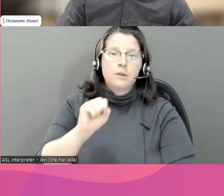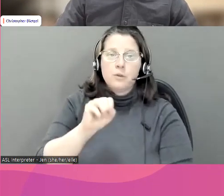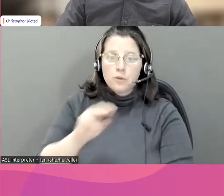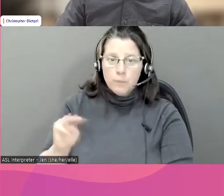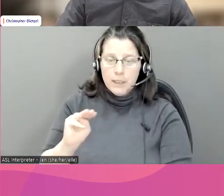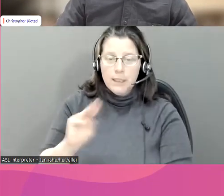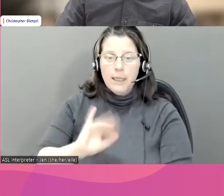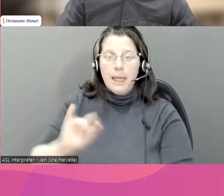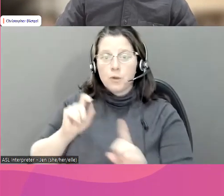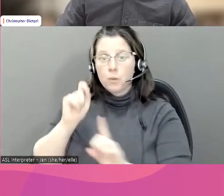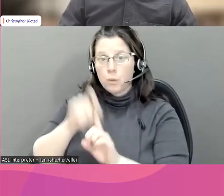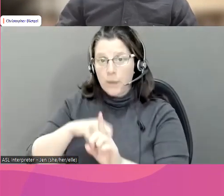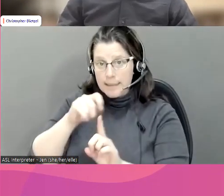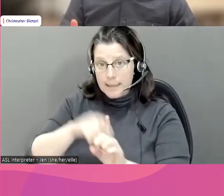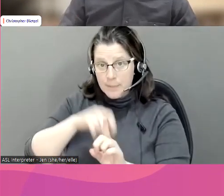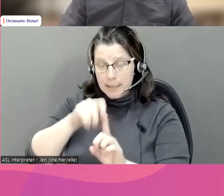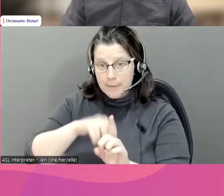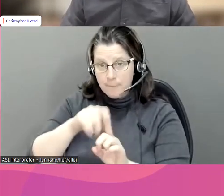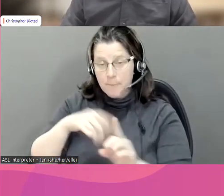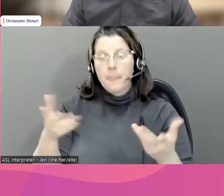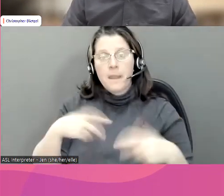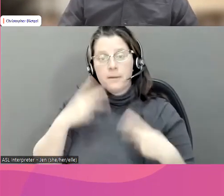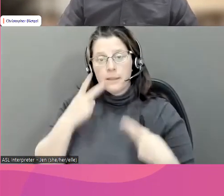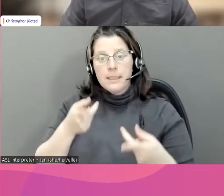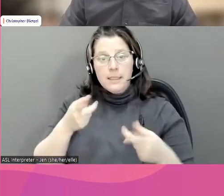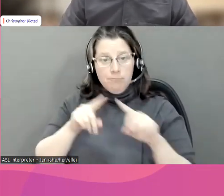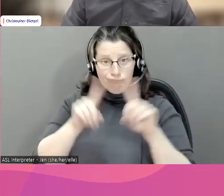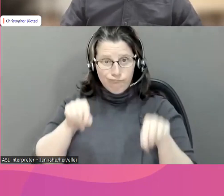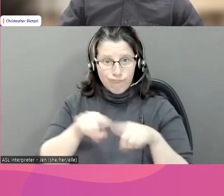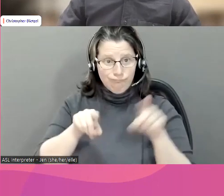et le harcèlement sur les réseaux sociaux.